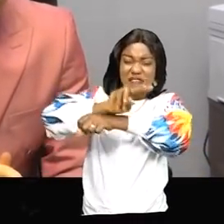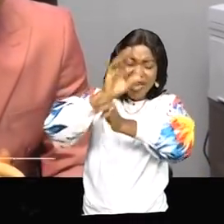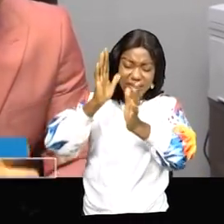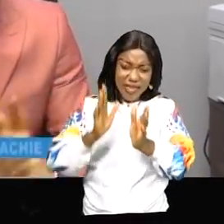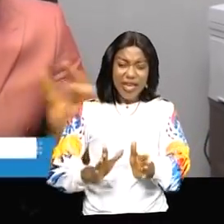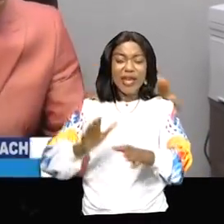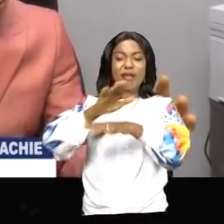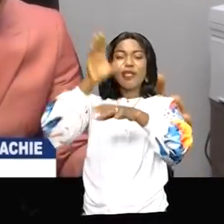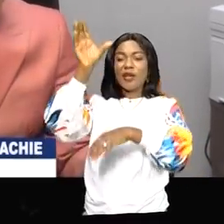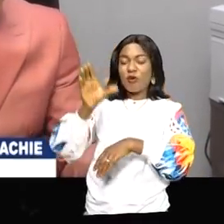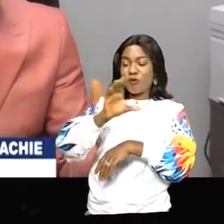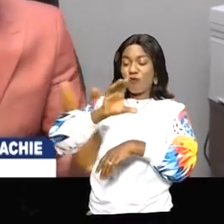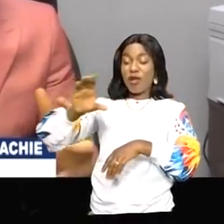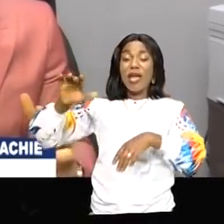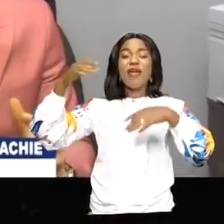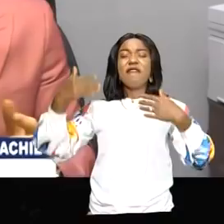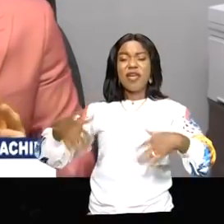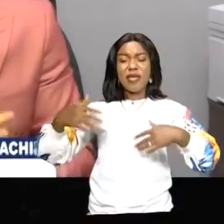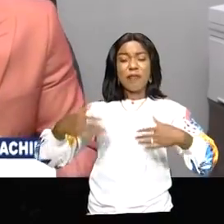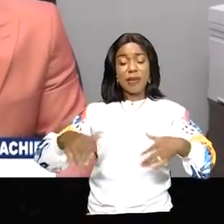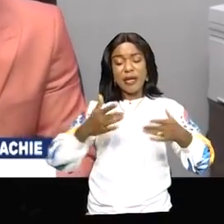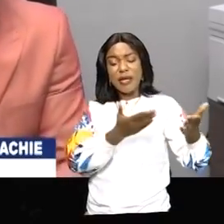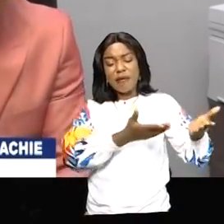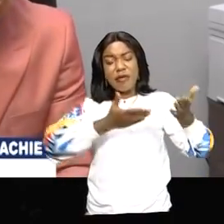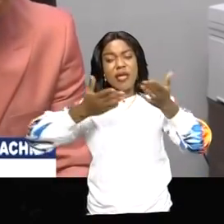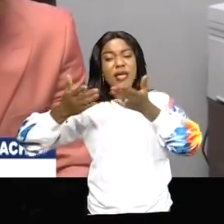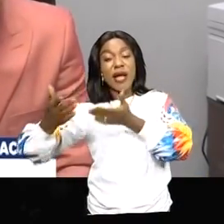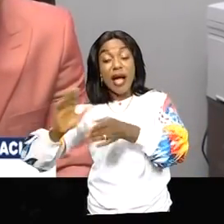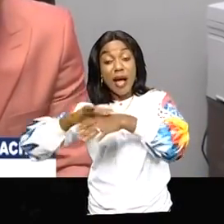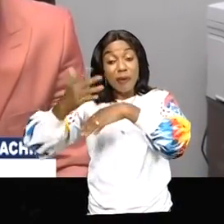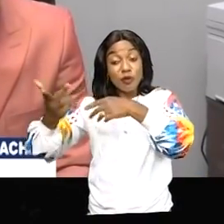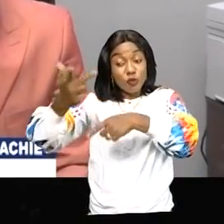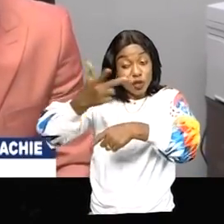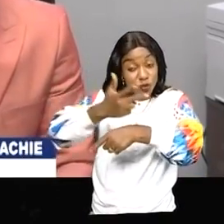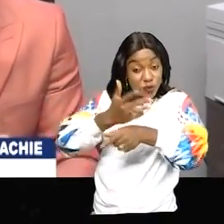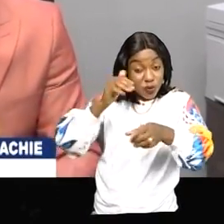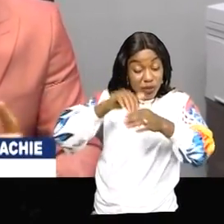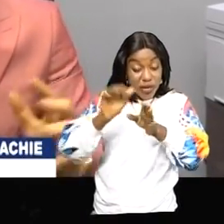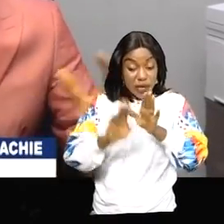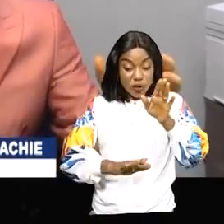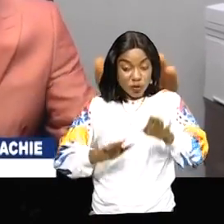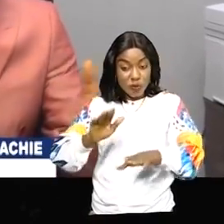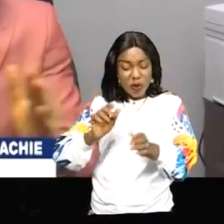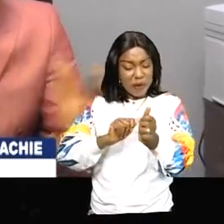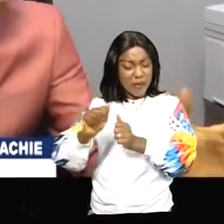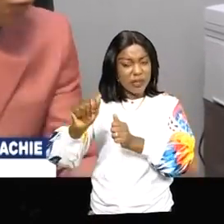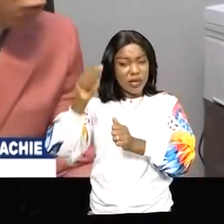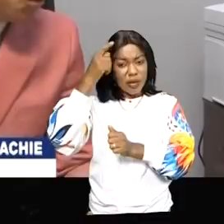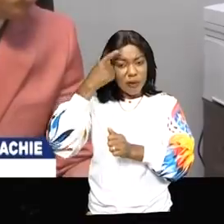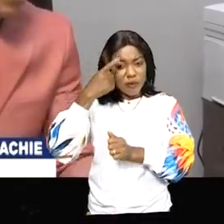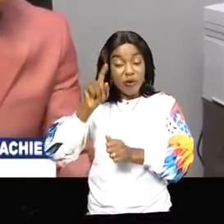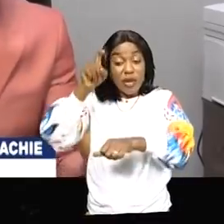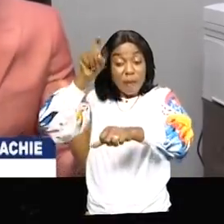c'est-à-dire le vénement de la résurrection de Jésus après trois jours dans les tombeaux, elle s'est passée dans la même